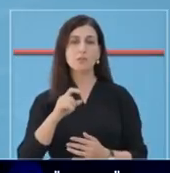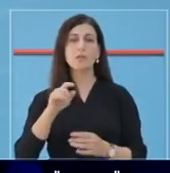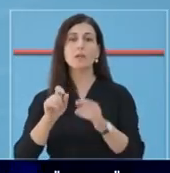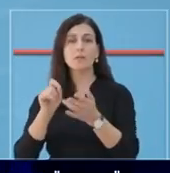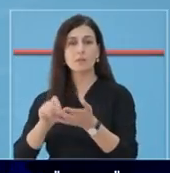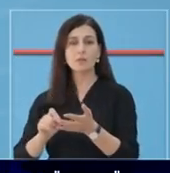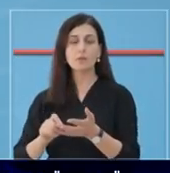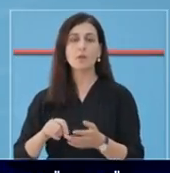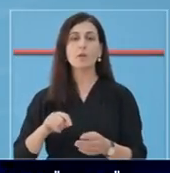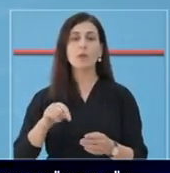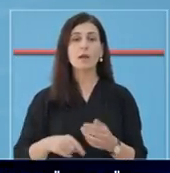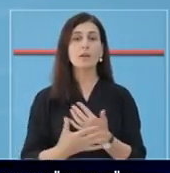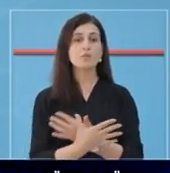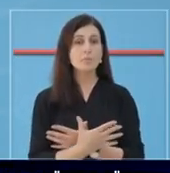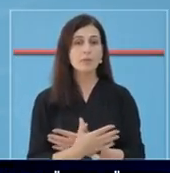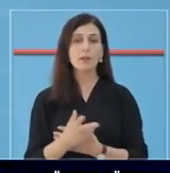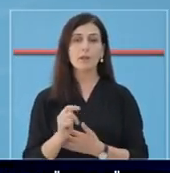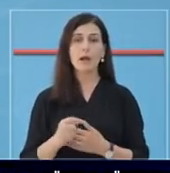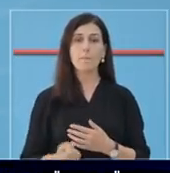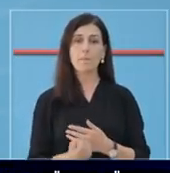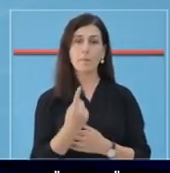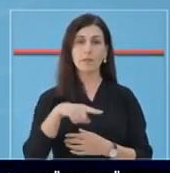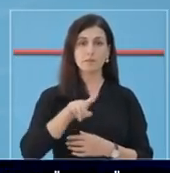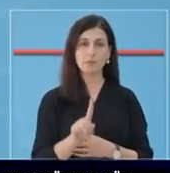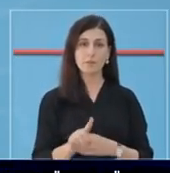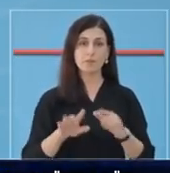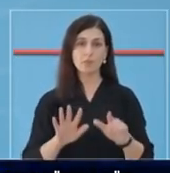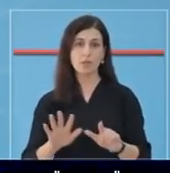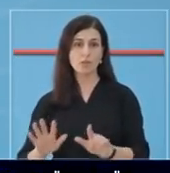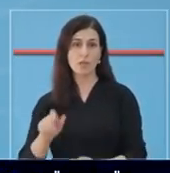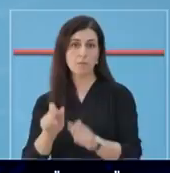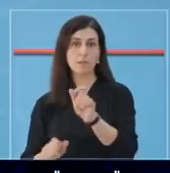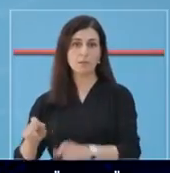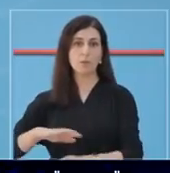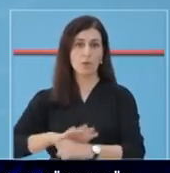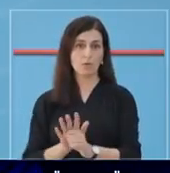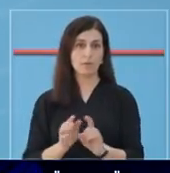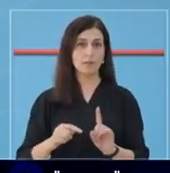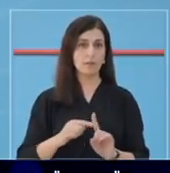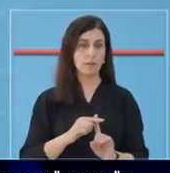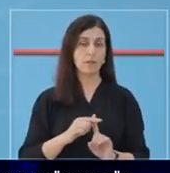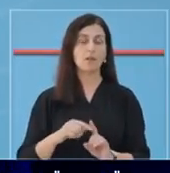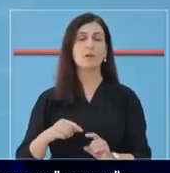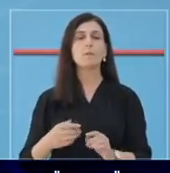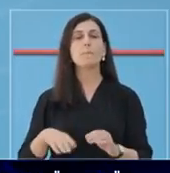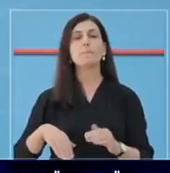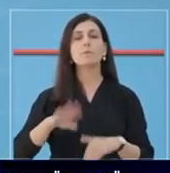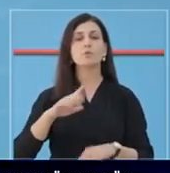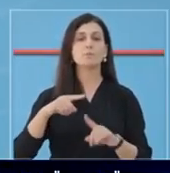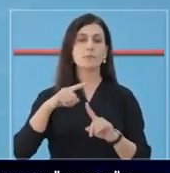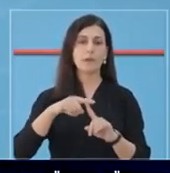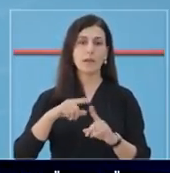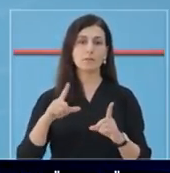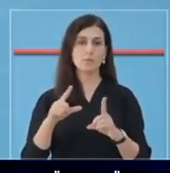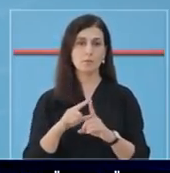dhe serologike. Në vondin ton, aktualisht janë 177 persona aktiv me COVID-19, përkatsisht në